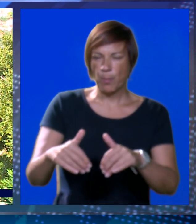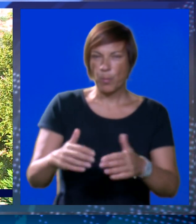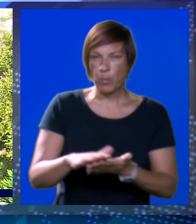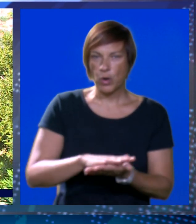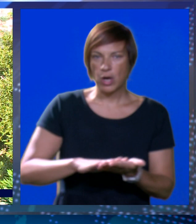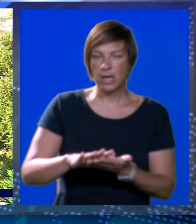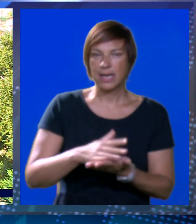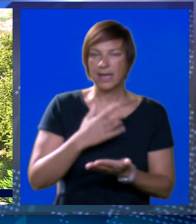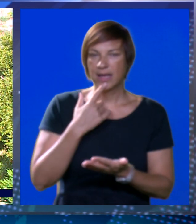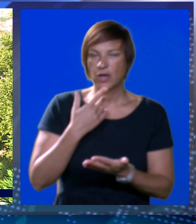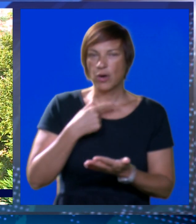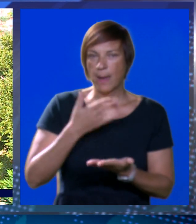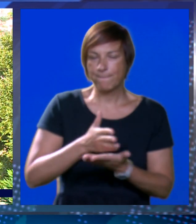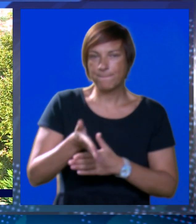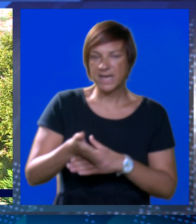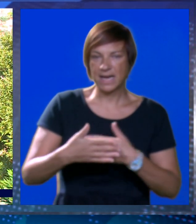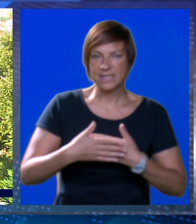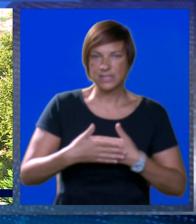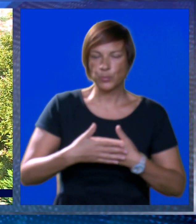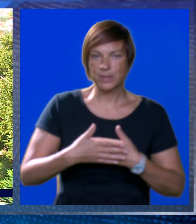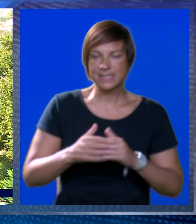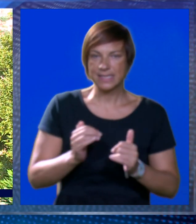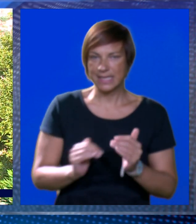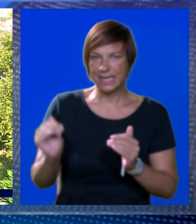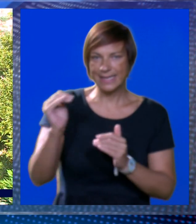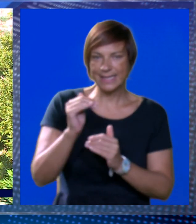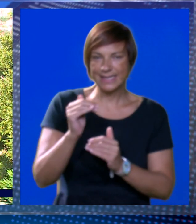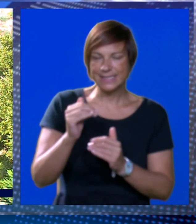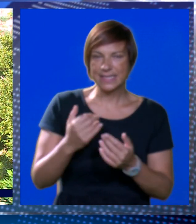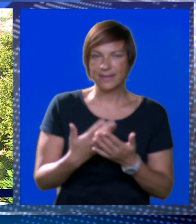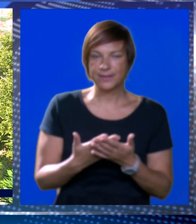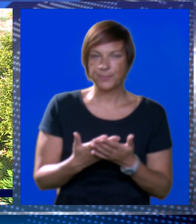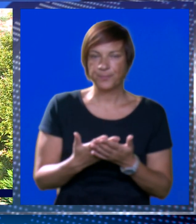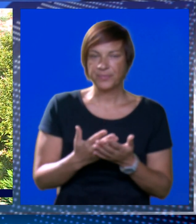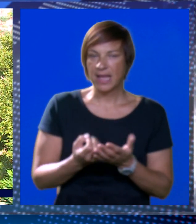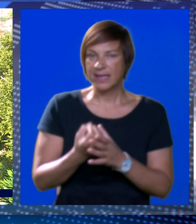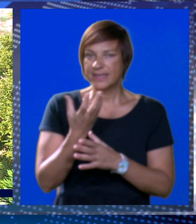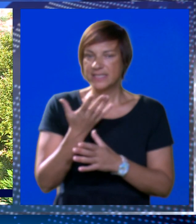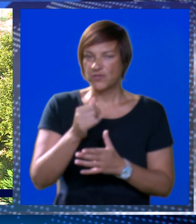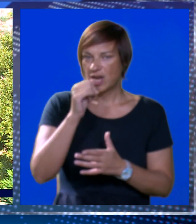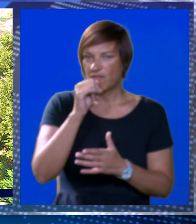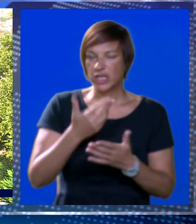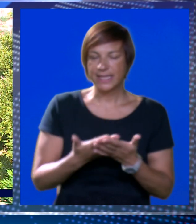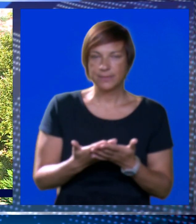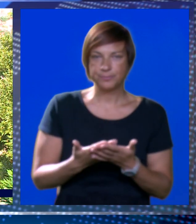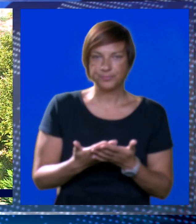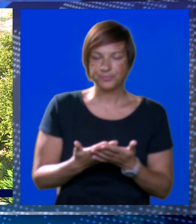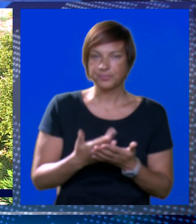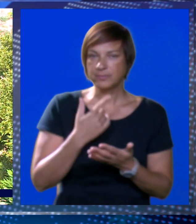koja prelazi u blizini ili iznad više izvora vode,